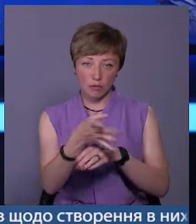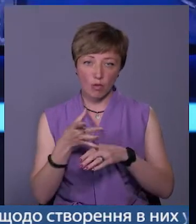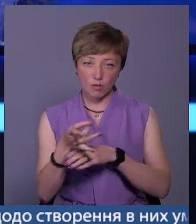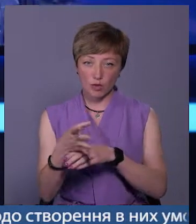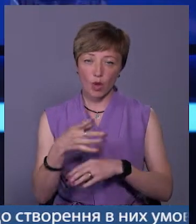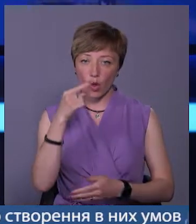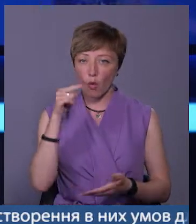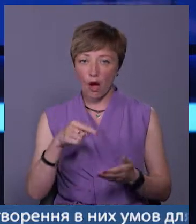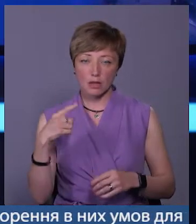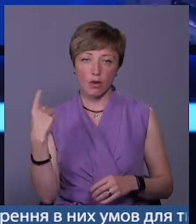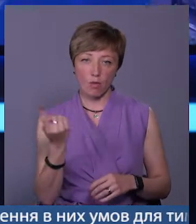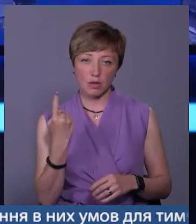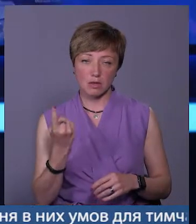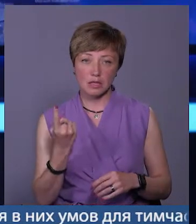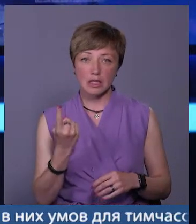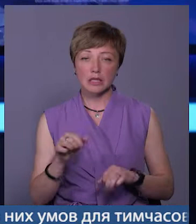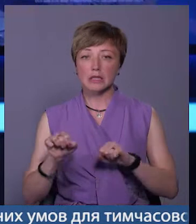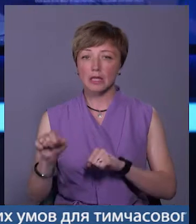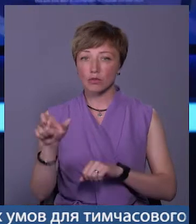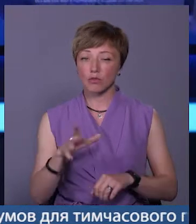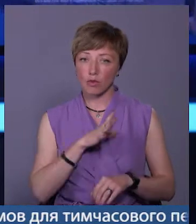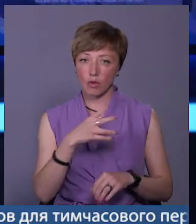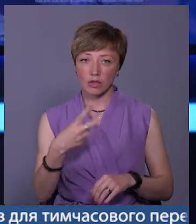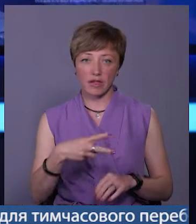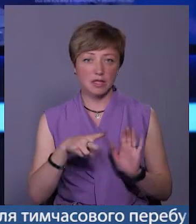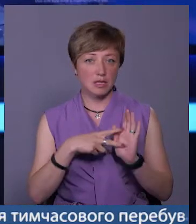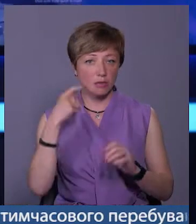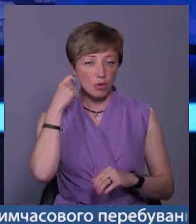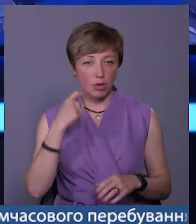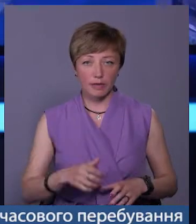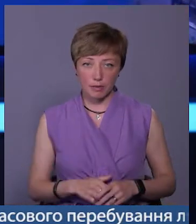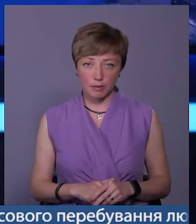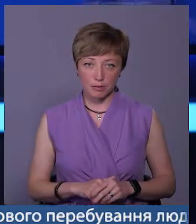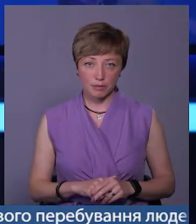обстрілу в Луганській області. Захисникові було 27 років.